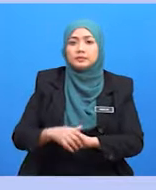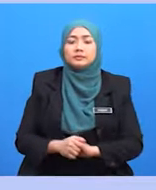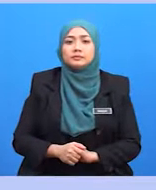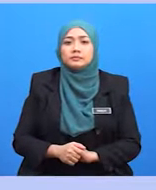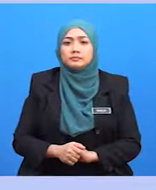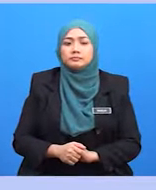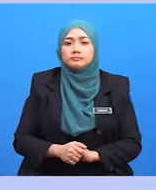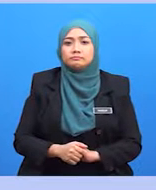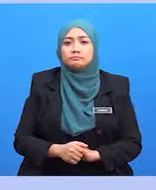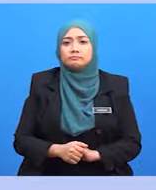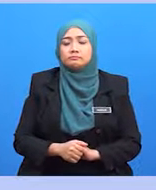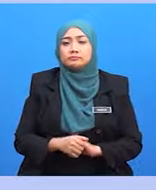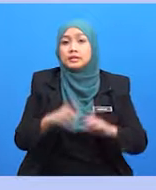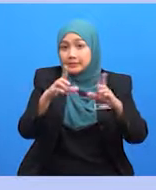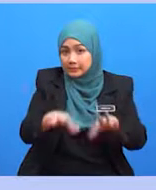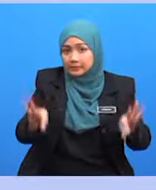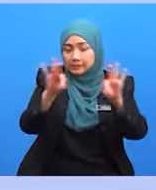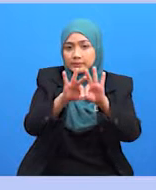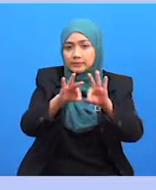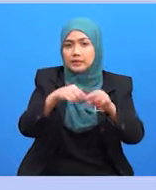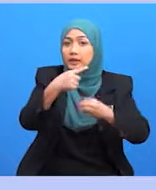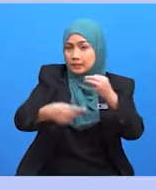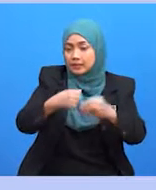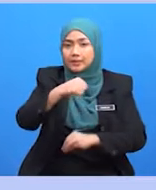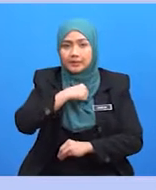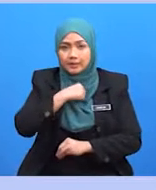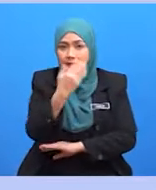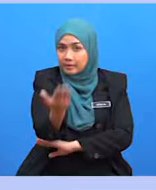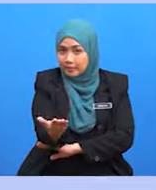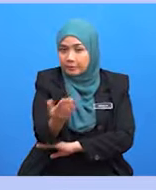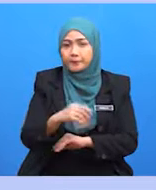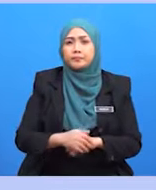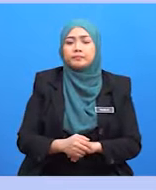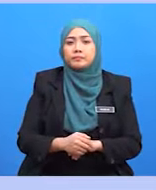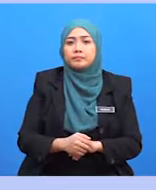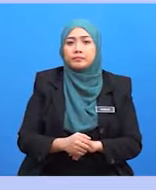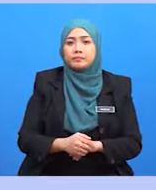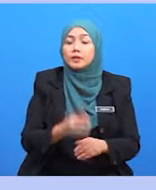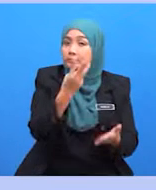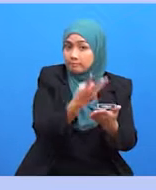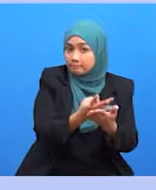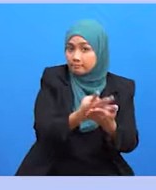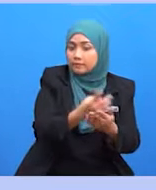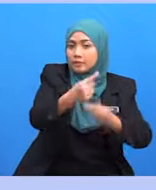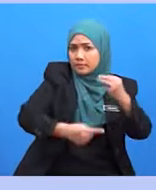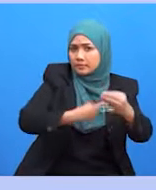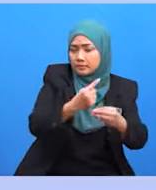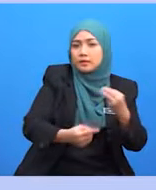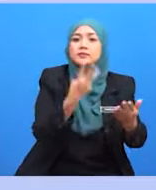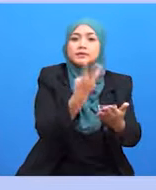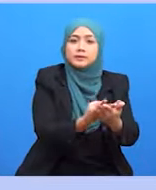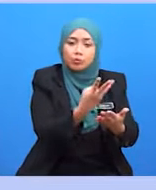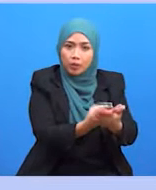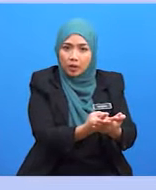kisah anda. Syarikat dicipta untuk menjana wang. Ya, ini bukan pernyataan yang paling putih.